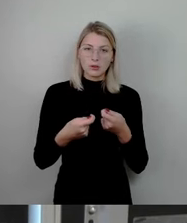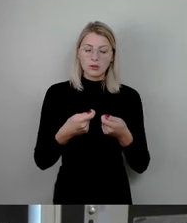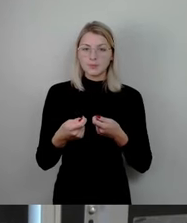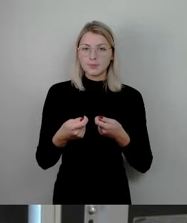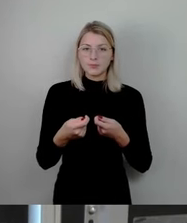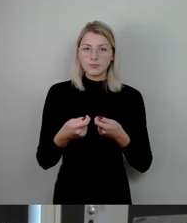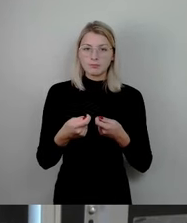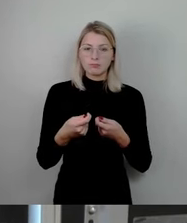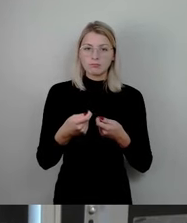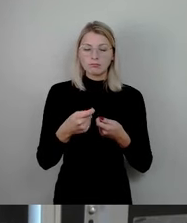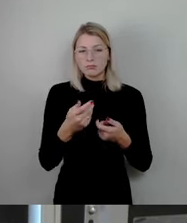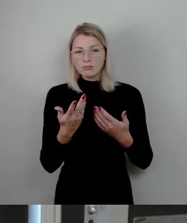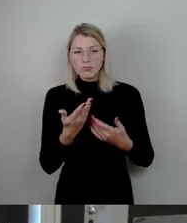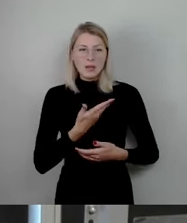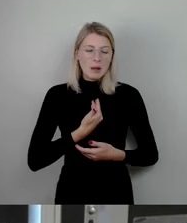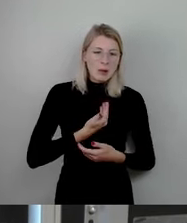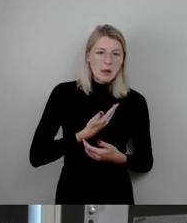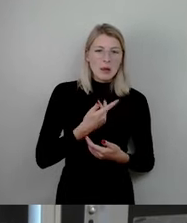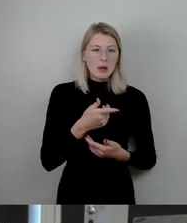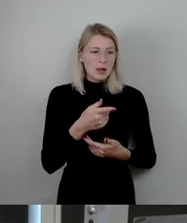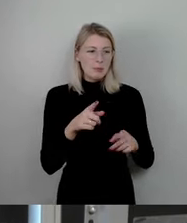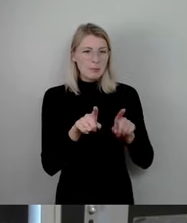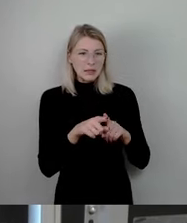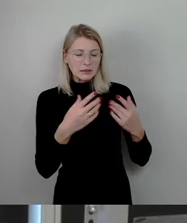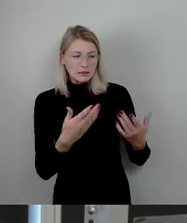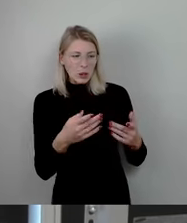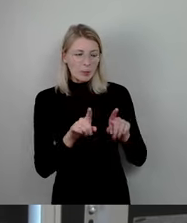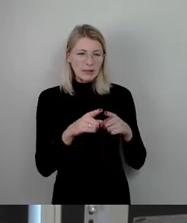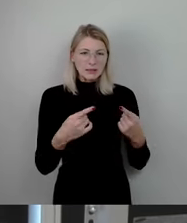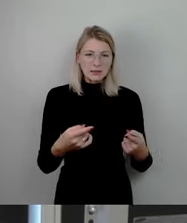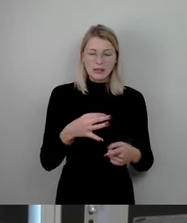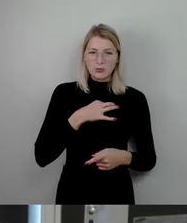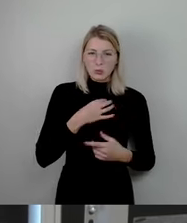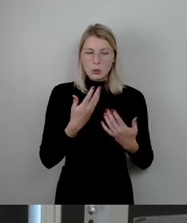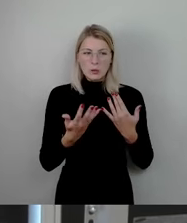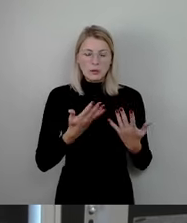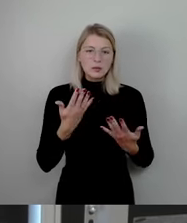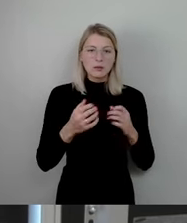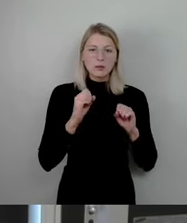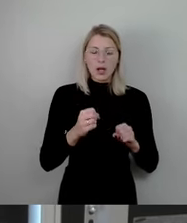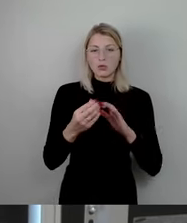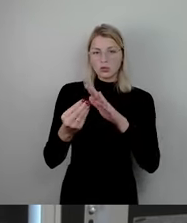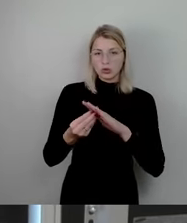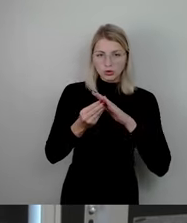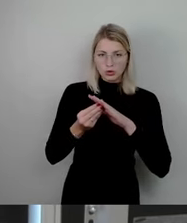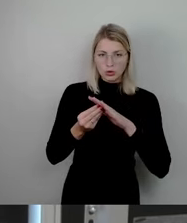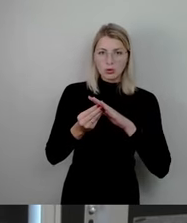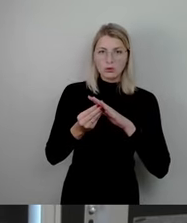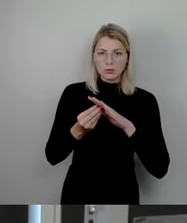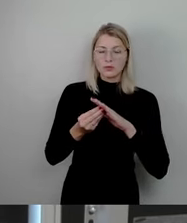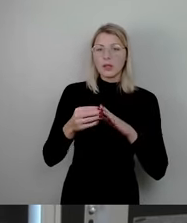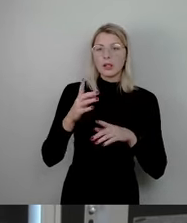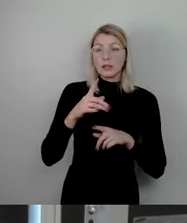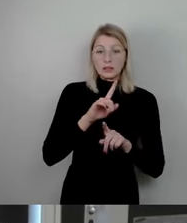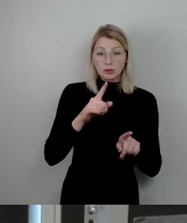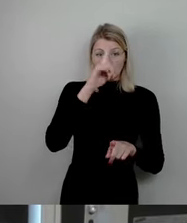nicht so ganz wissen, ob Sie der Lage Herr werden können, sodass Sie dann um Unterstützung bitten können, das ist weder Polizei, das ist